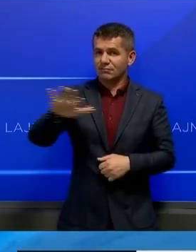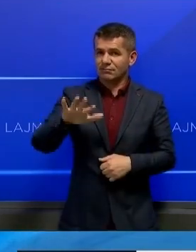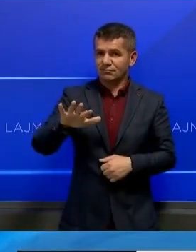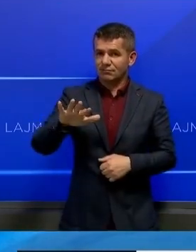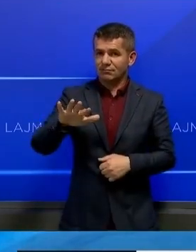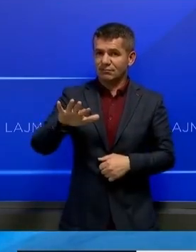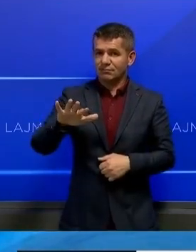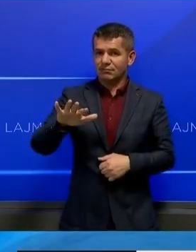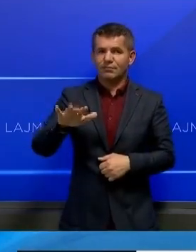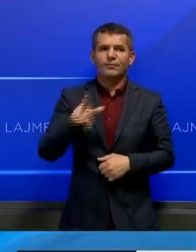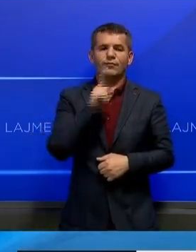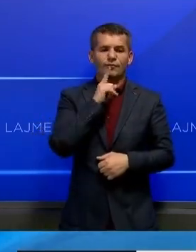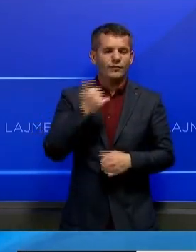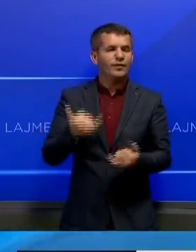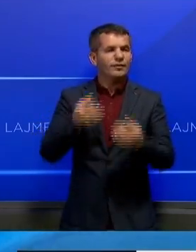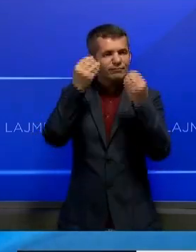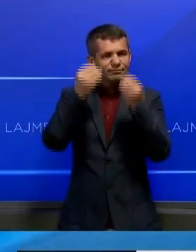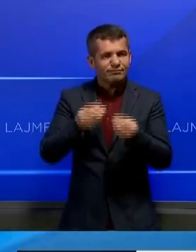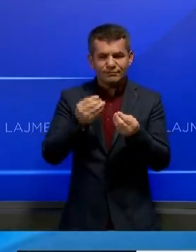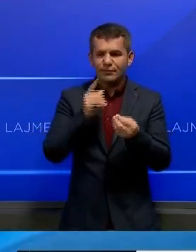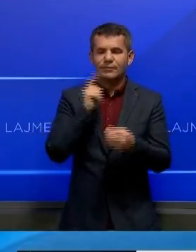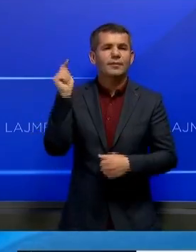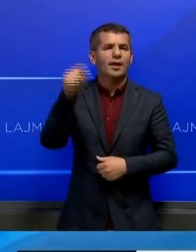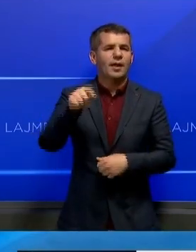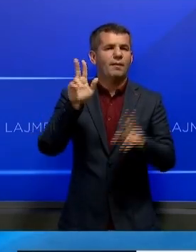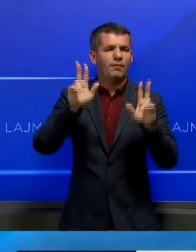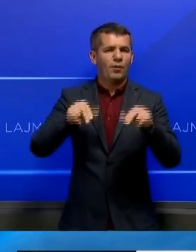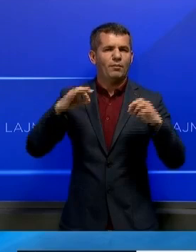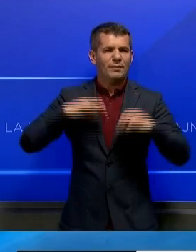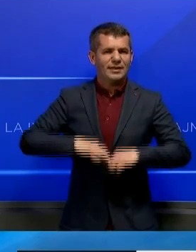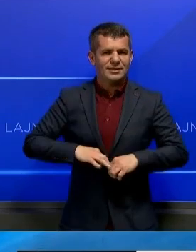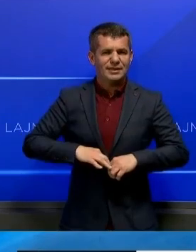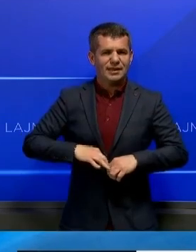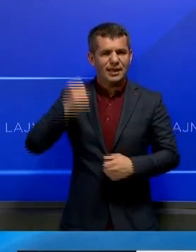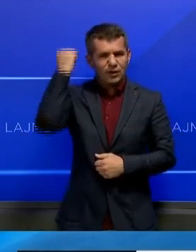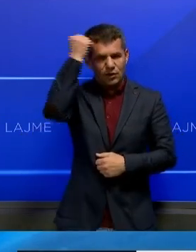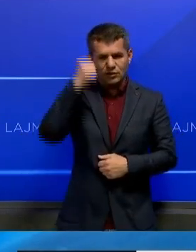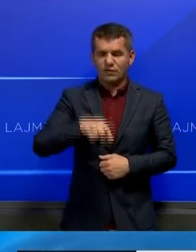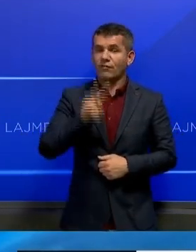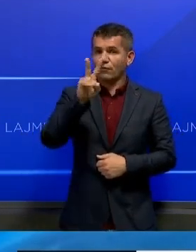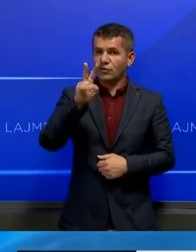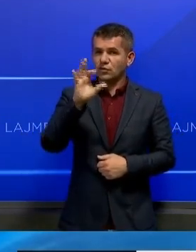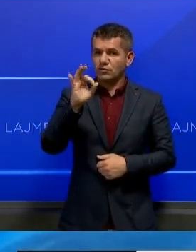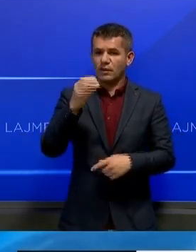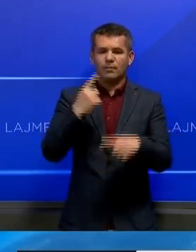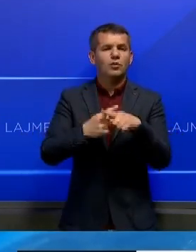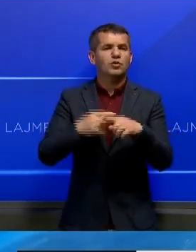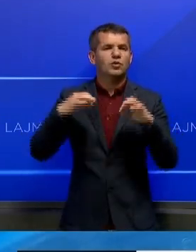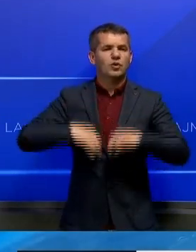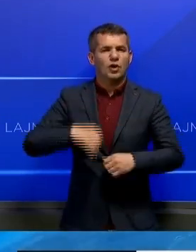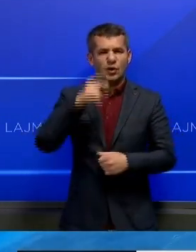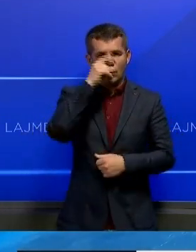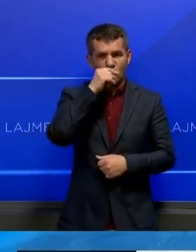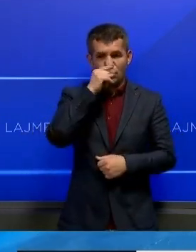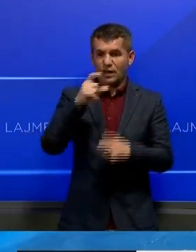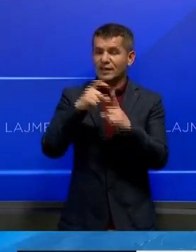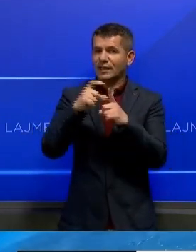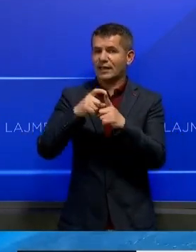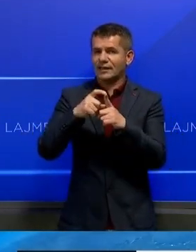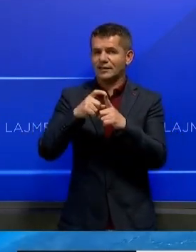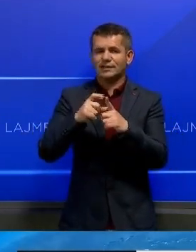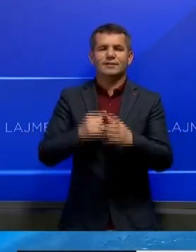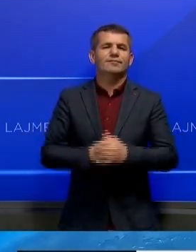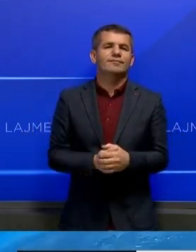Drenas, dërsa në përurim ka marë piese dhe presidentja vendit Vjosa Osmani dhe kryetari komunës Drenasit Ramiz